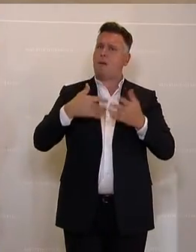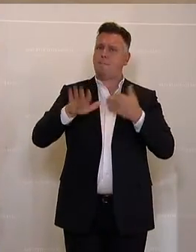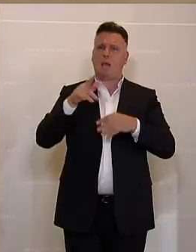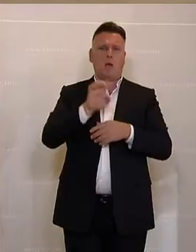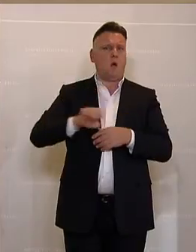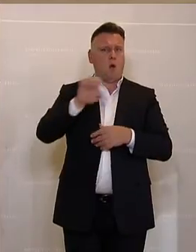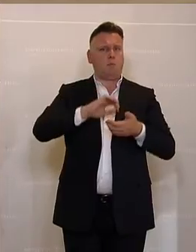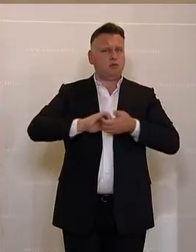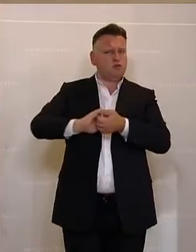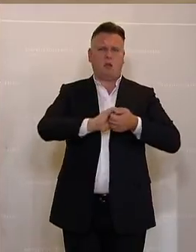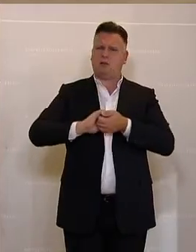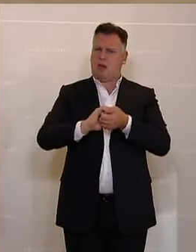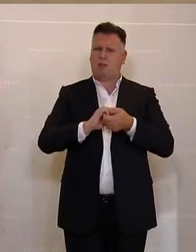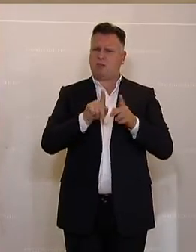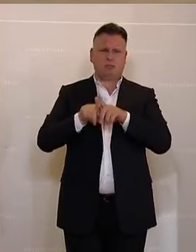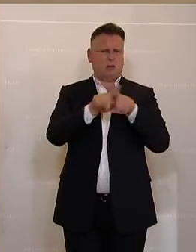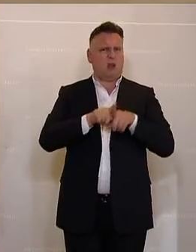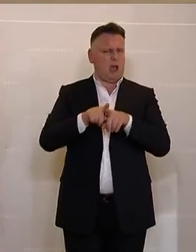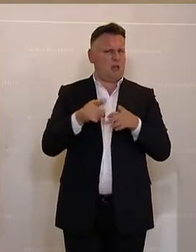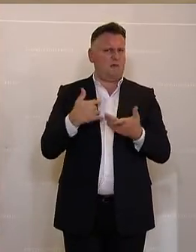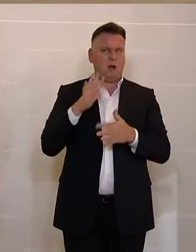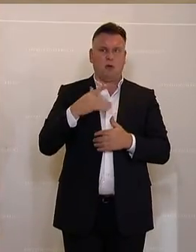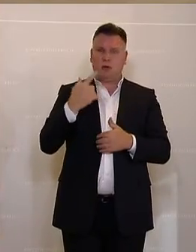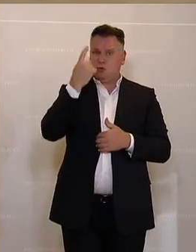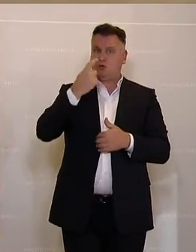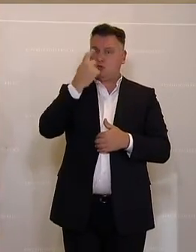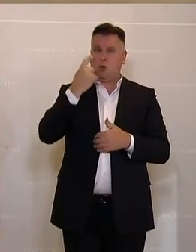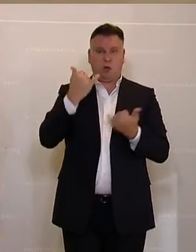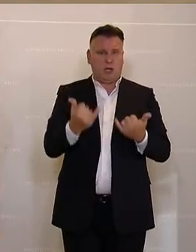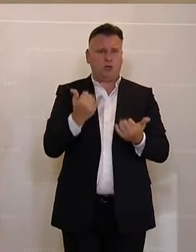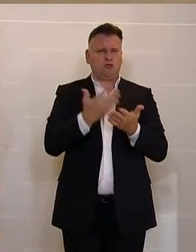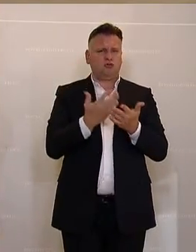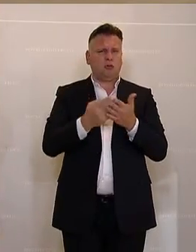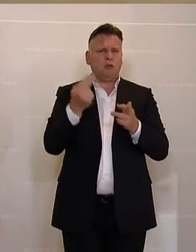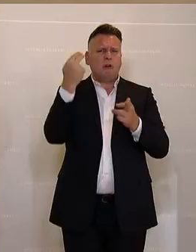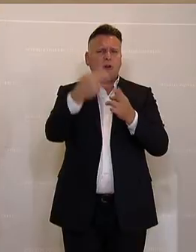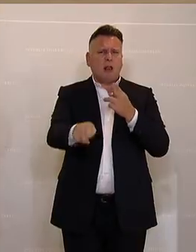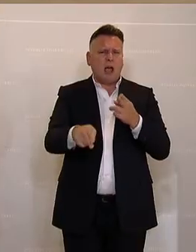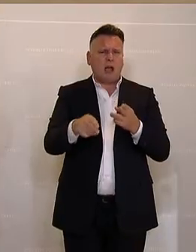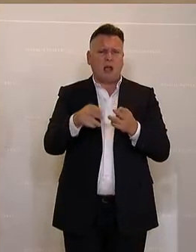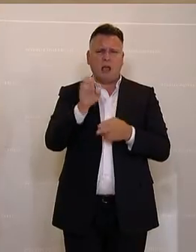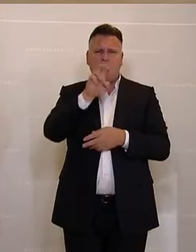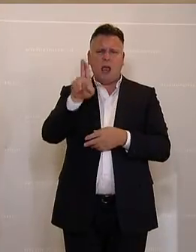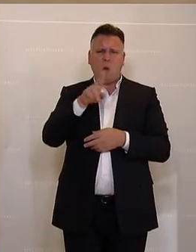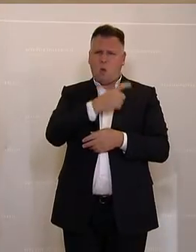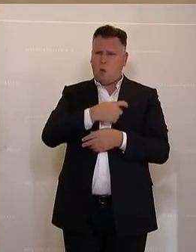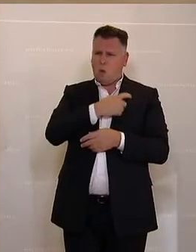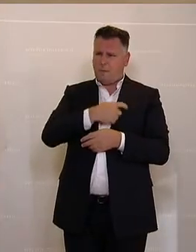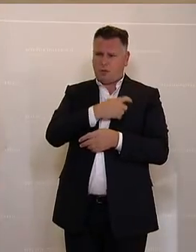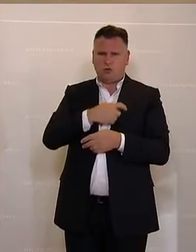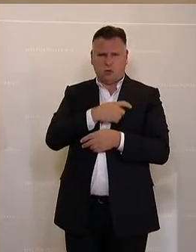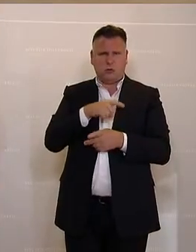Solidarität zeigt. Ich mache mir ein bisschen Sorgen, wenn es aktuell eine Klage gegenüber der Europäischen Kommission geben soll, vom